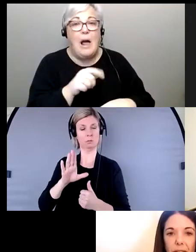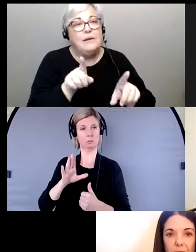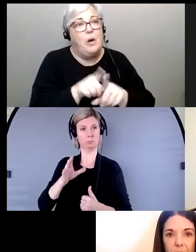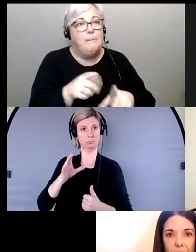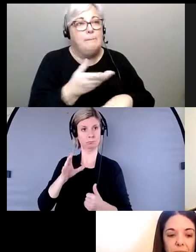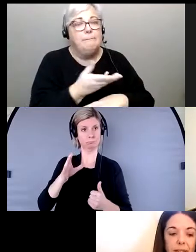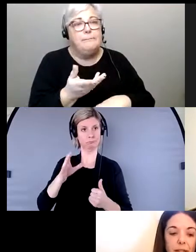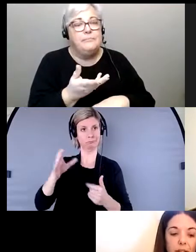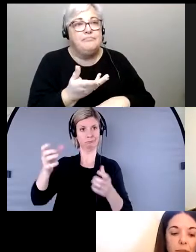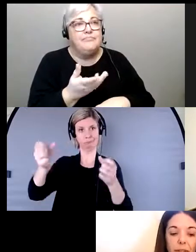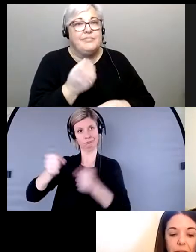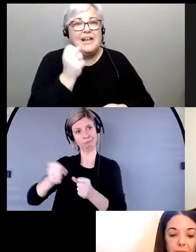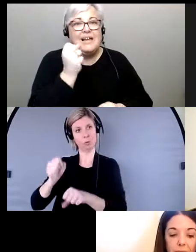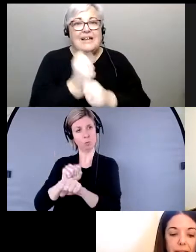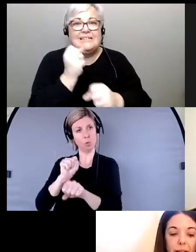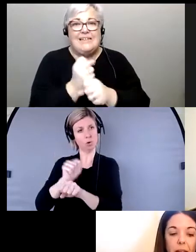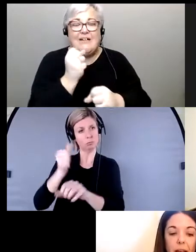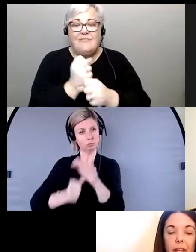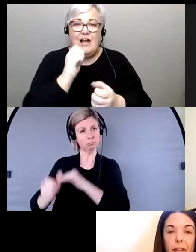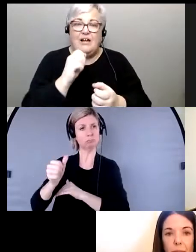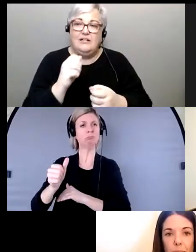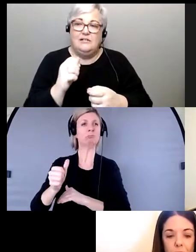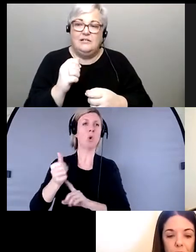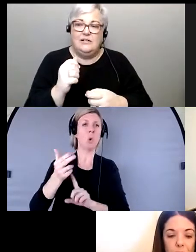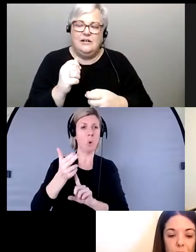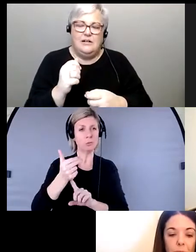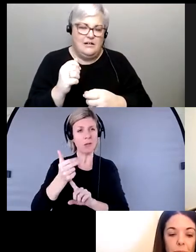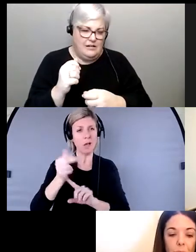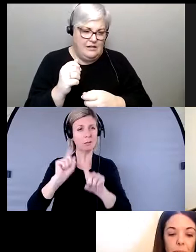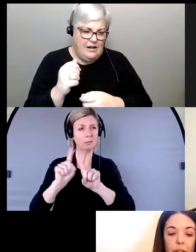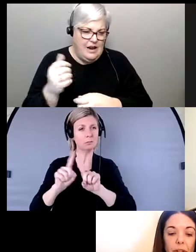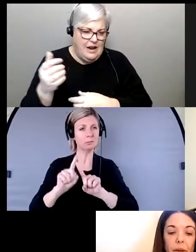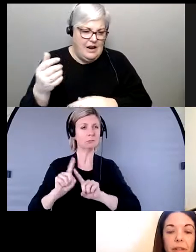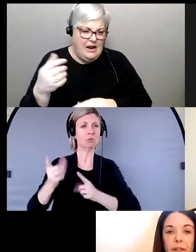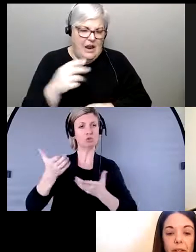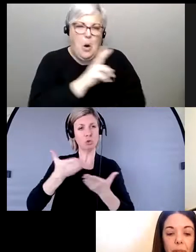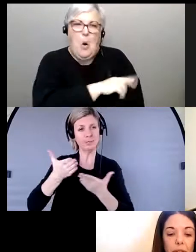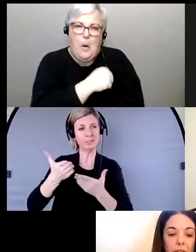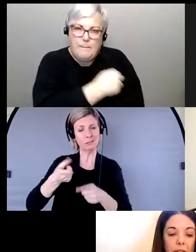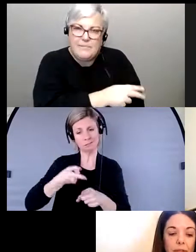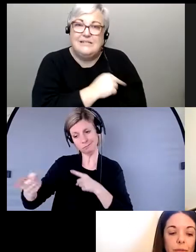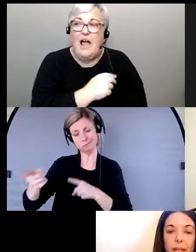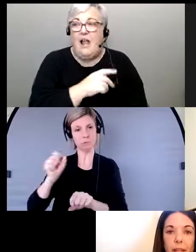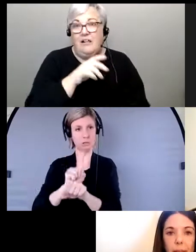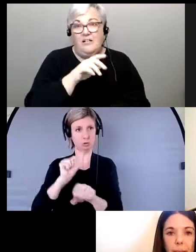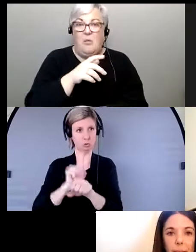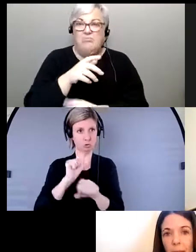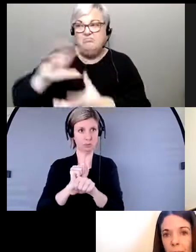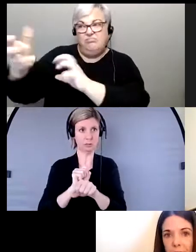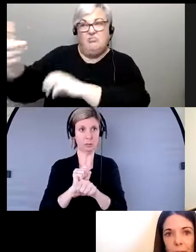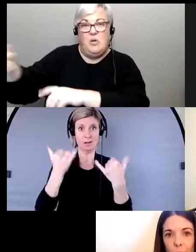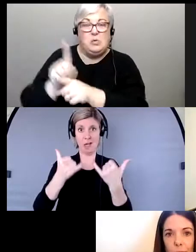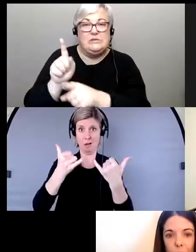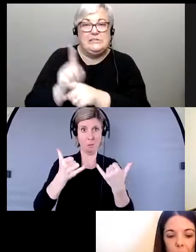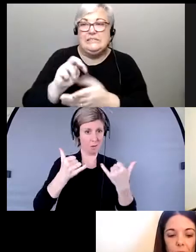le travail dans l'industrie de l'hospitalité qui sont également affectées par ces événements, donc elles perdent leur emploi temporairement